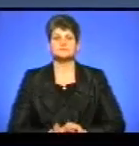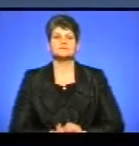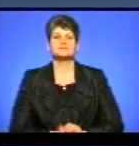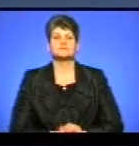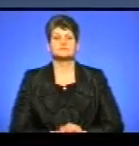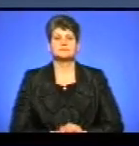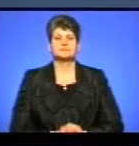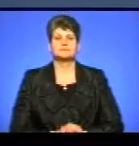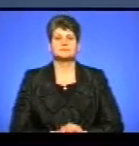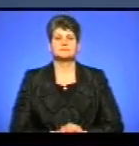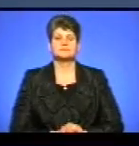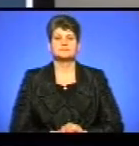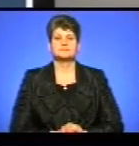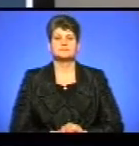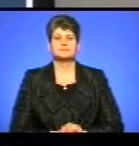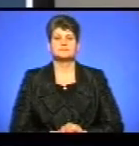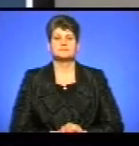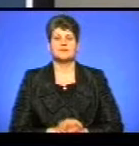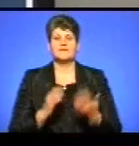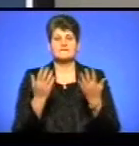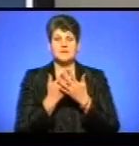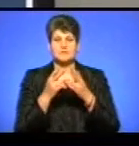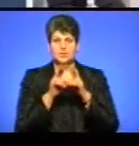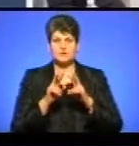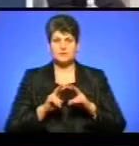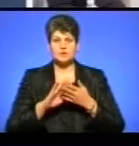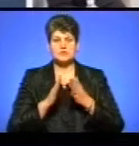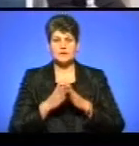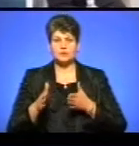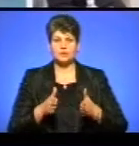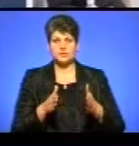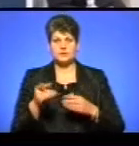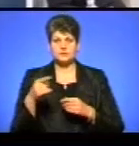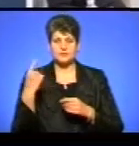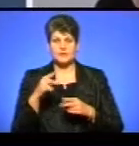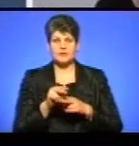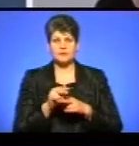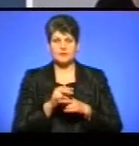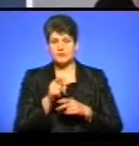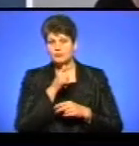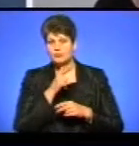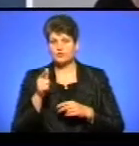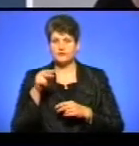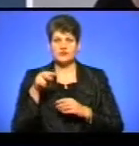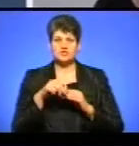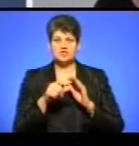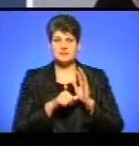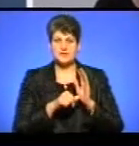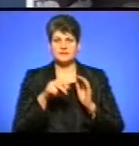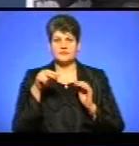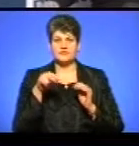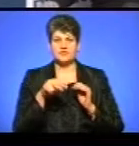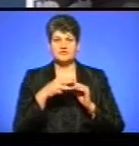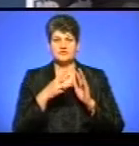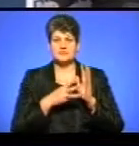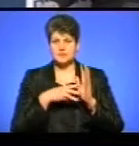Музика Фільм-розслідування про стан доріг Тернопільщини, який ремонтували впродовж 2016-2018